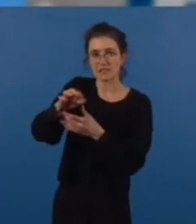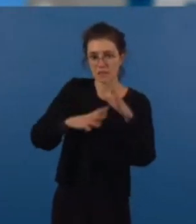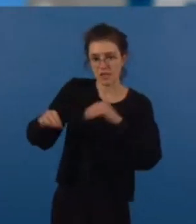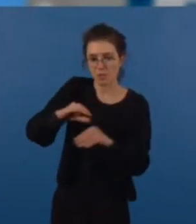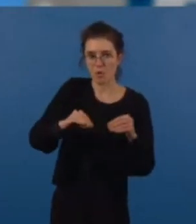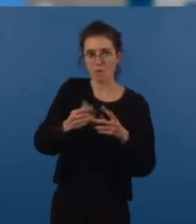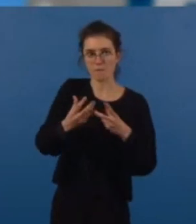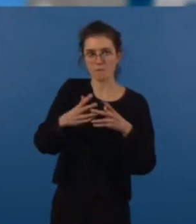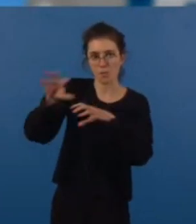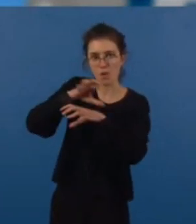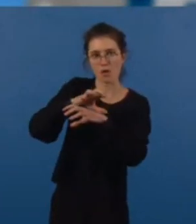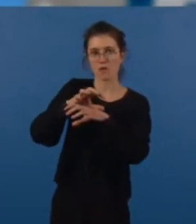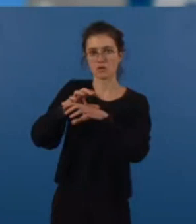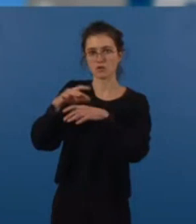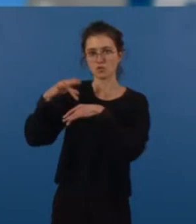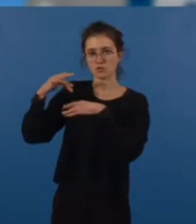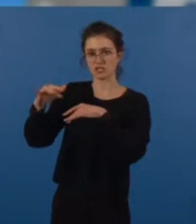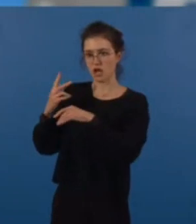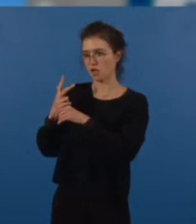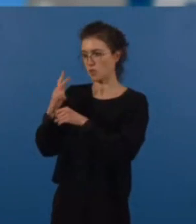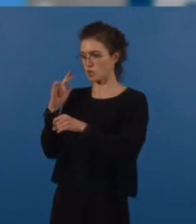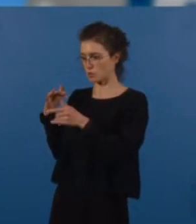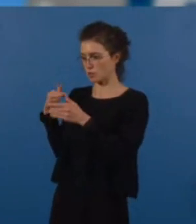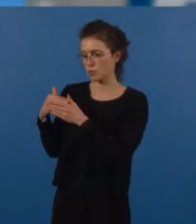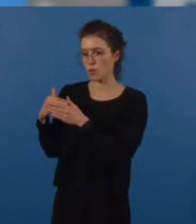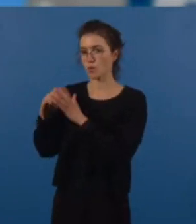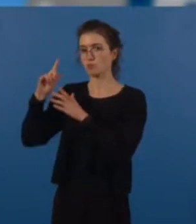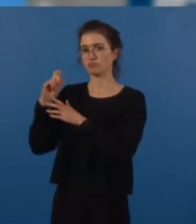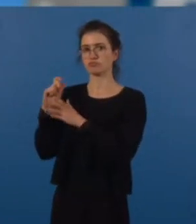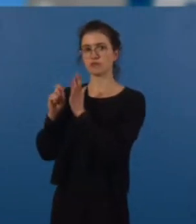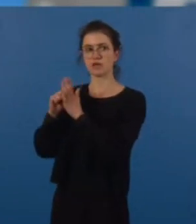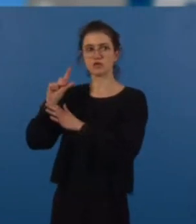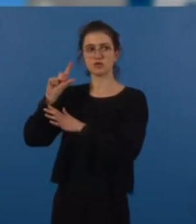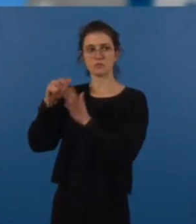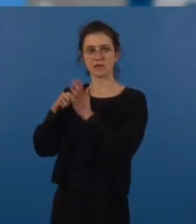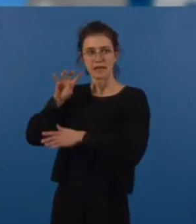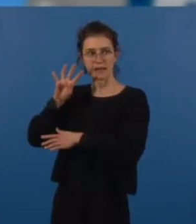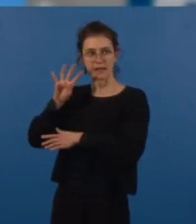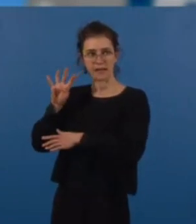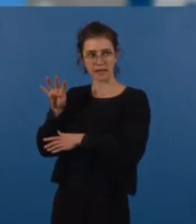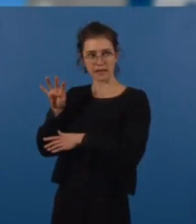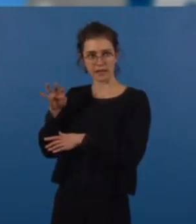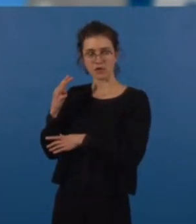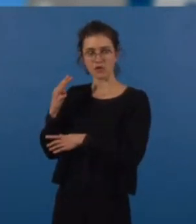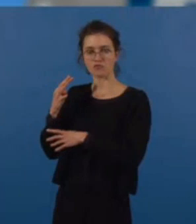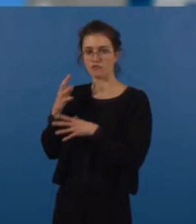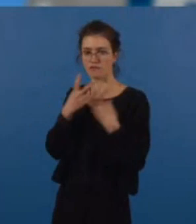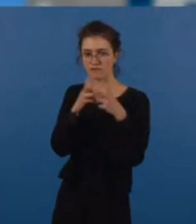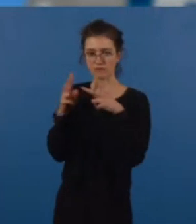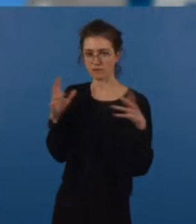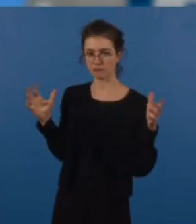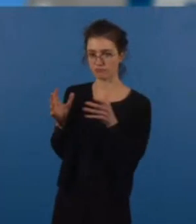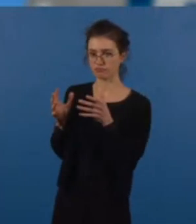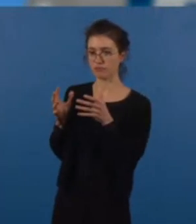processus de travail débuté en 2014 entre communes, établissements publics et citoyens. Un